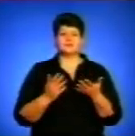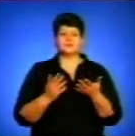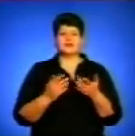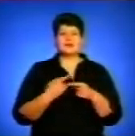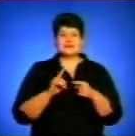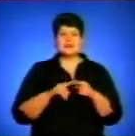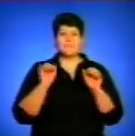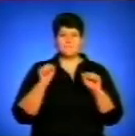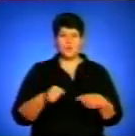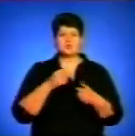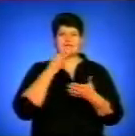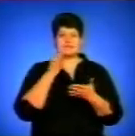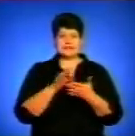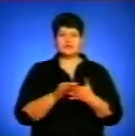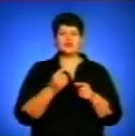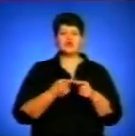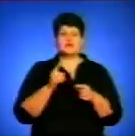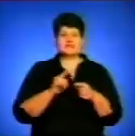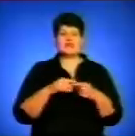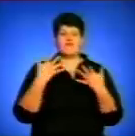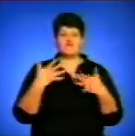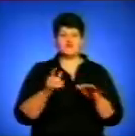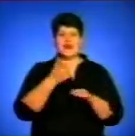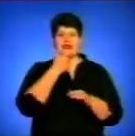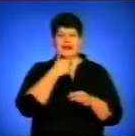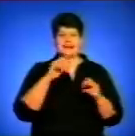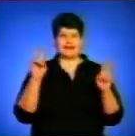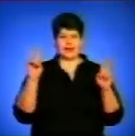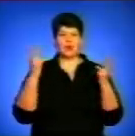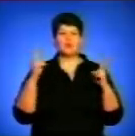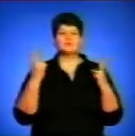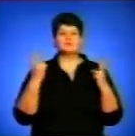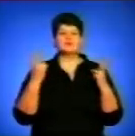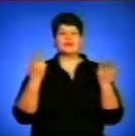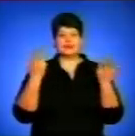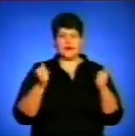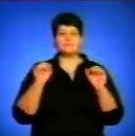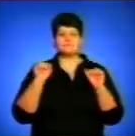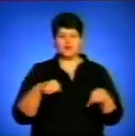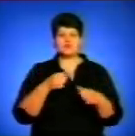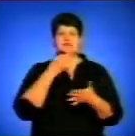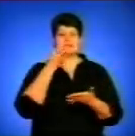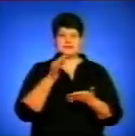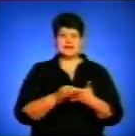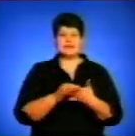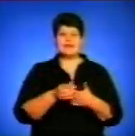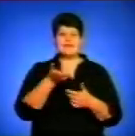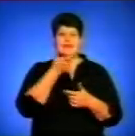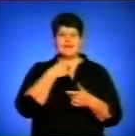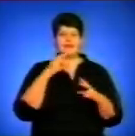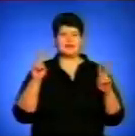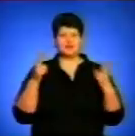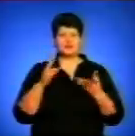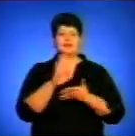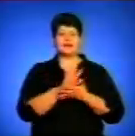сказати, що це вже елітний клуб такий у Тернополі? Так, мабуть, так буде сказати, що це дійсно елітний і він буде далі